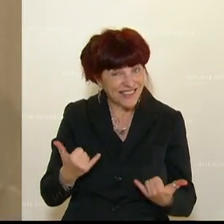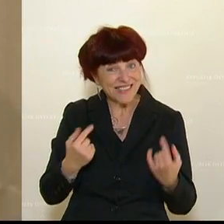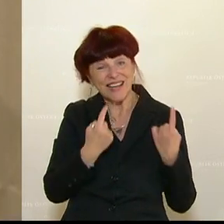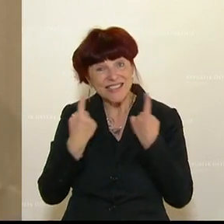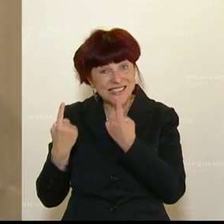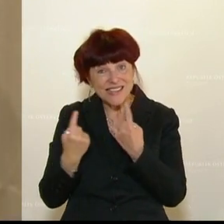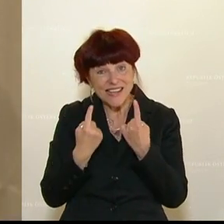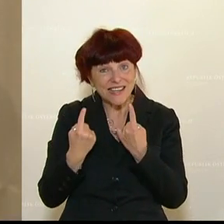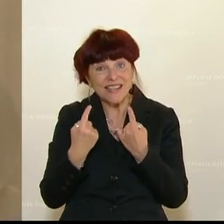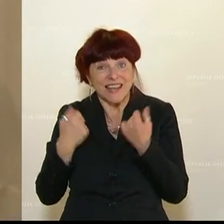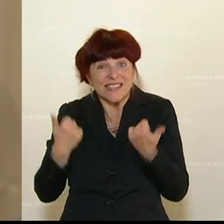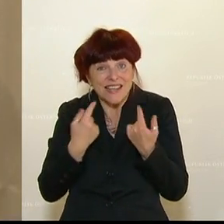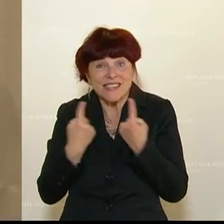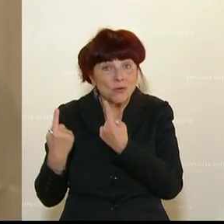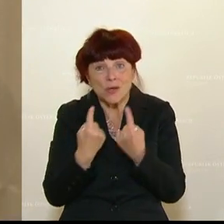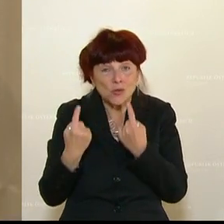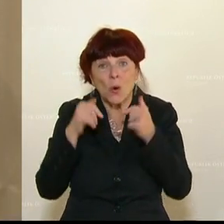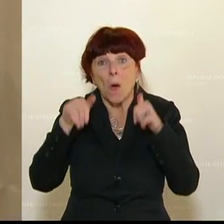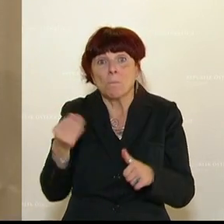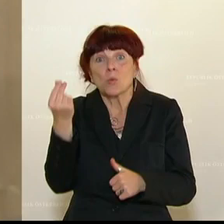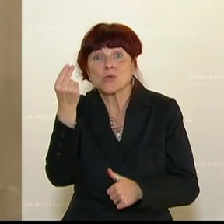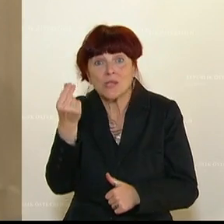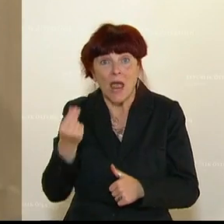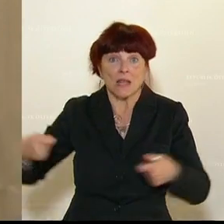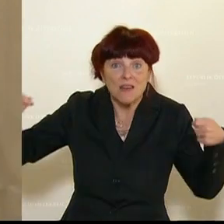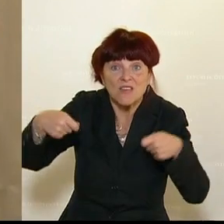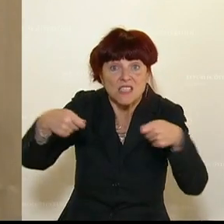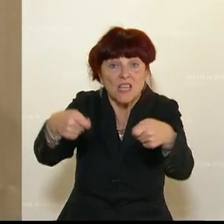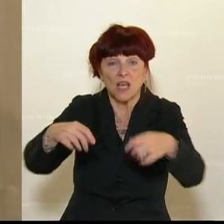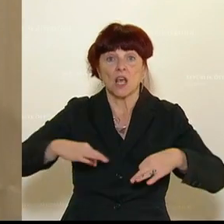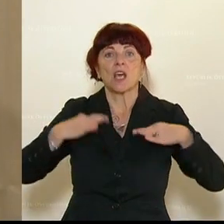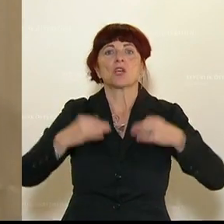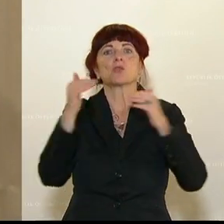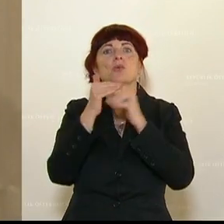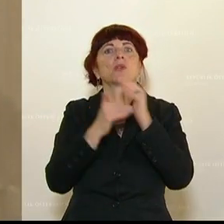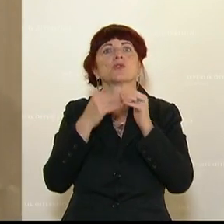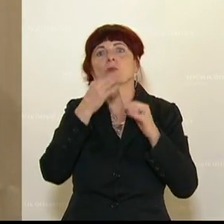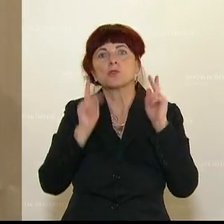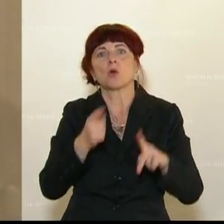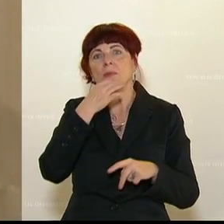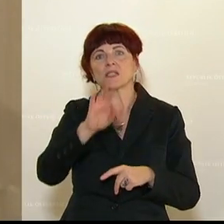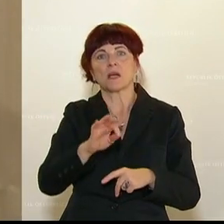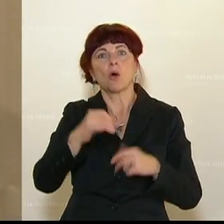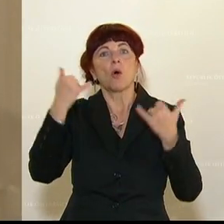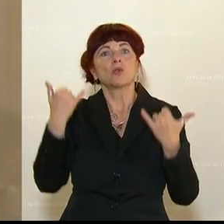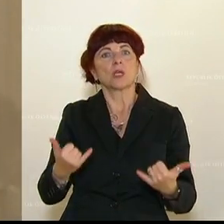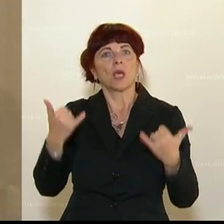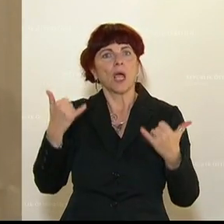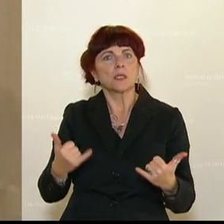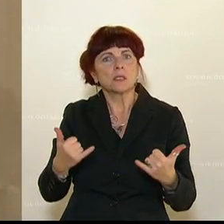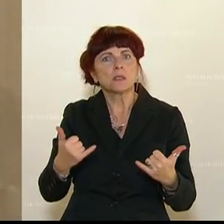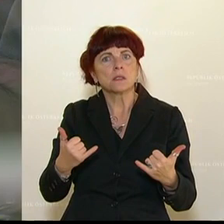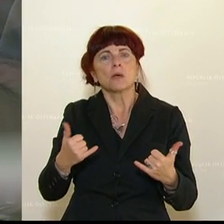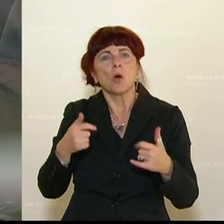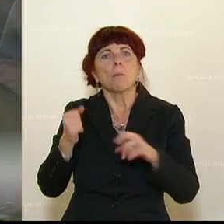wirklich sagen, wir müssten jetzt Geld in die Hand nehmen und das Gesundheitssystem besser machen, sollen wir heute ein Budget beschließen, wo Hunderte Millionen vergessen